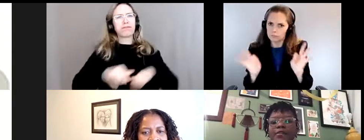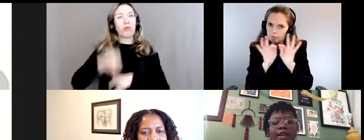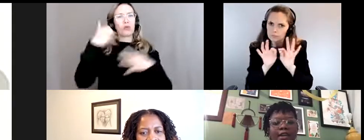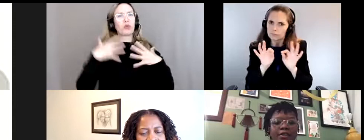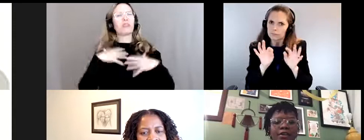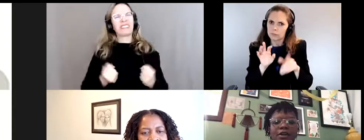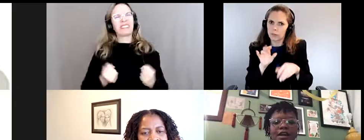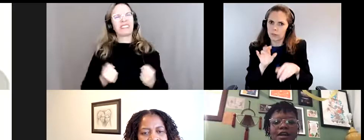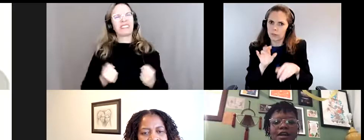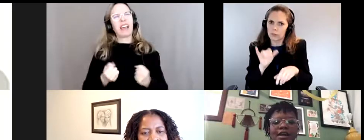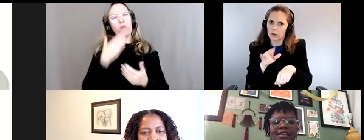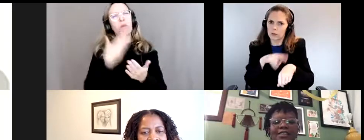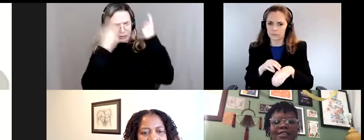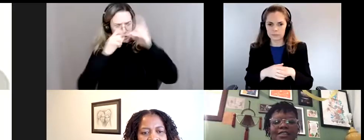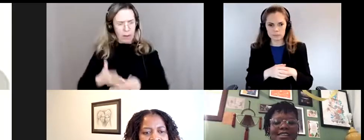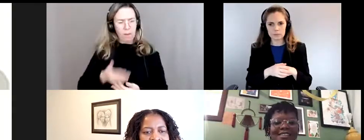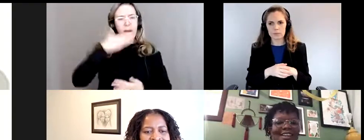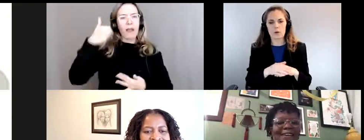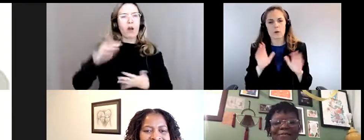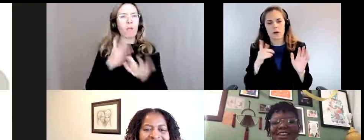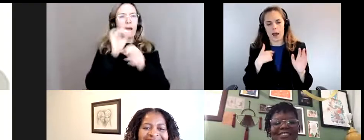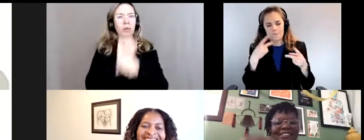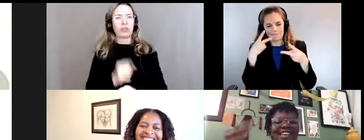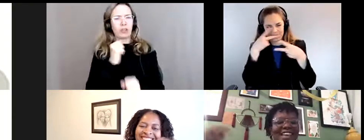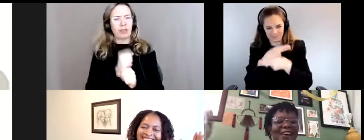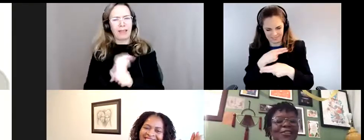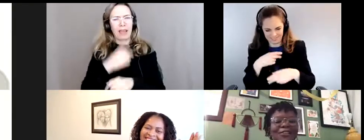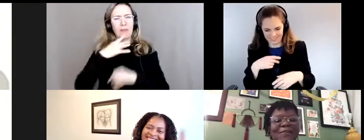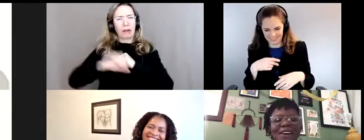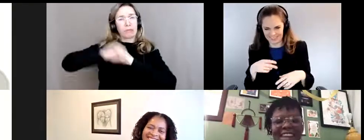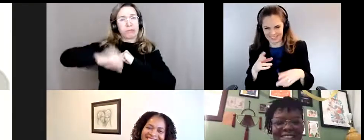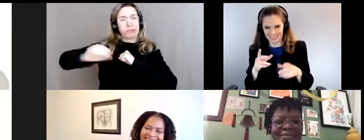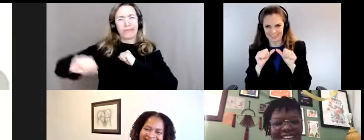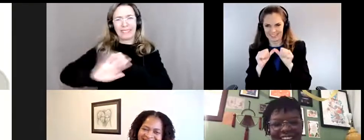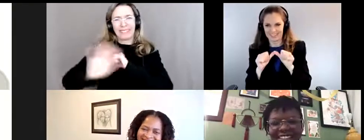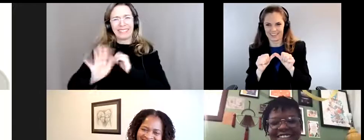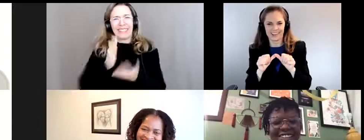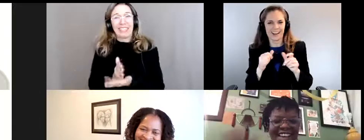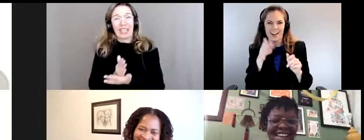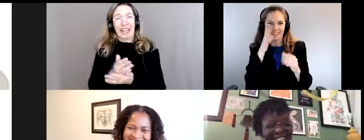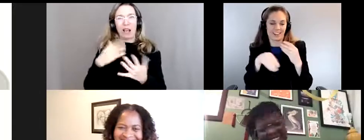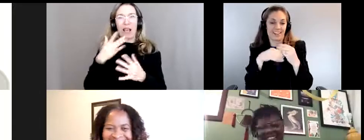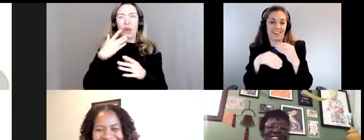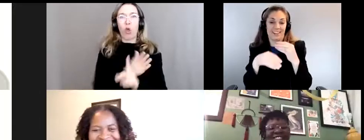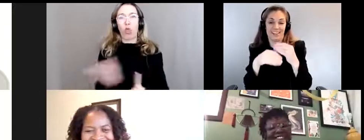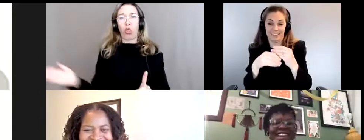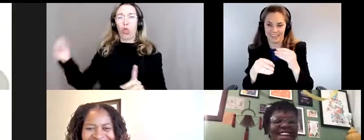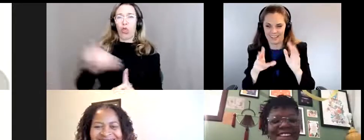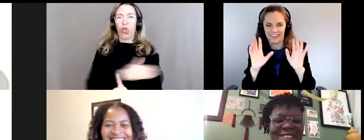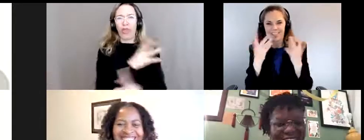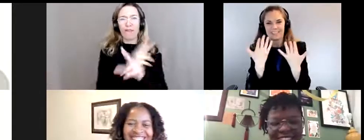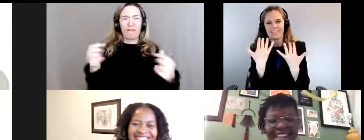auquel nous, on pense beaucoup à ce moment-ci. Je pense que je vais m'arrêter ici parce que sinon, je vais commencer à perdre un peu mon fil